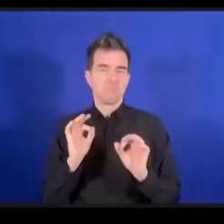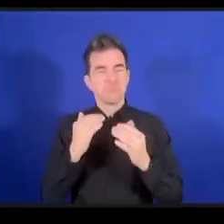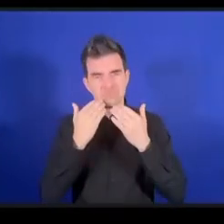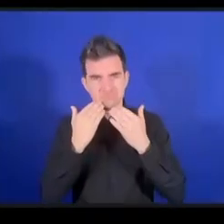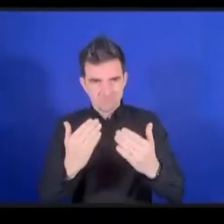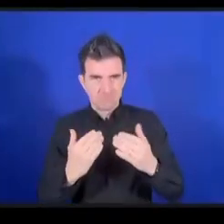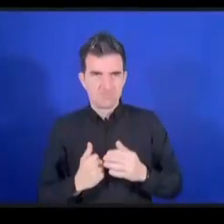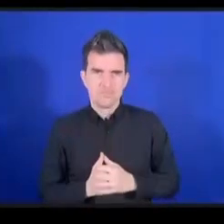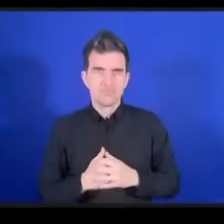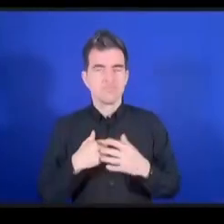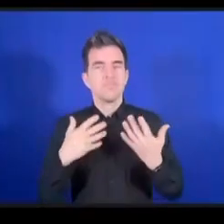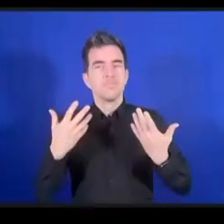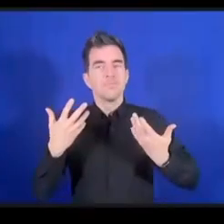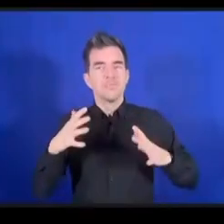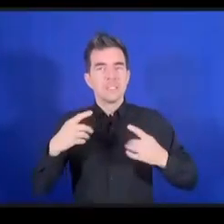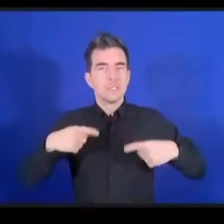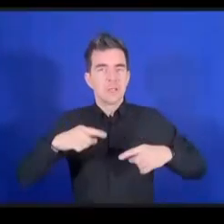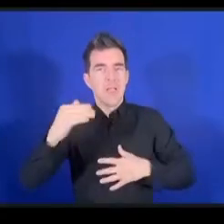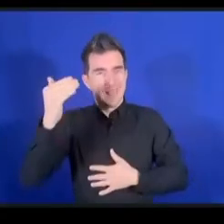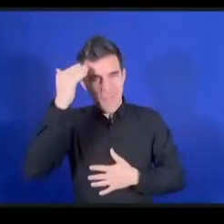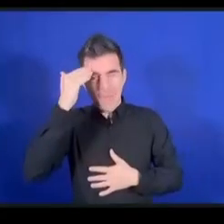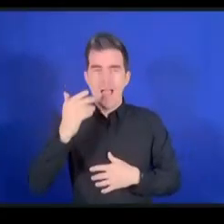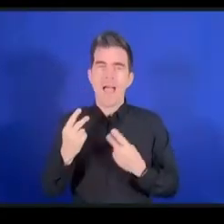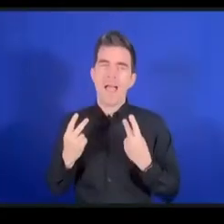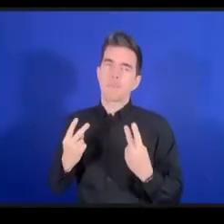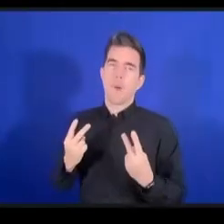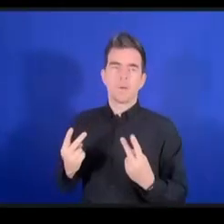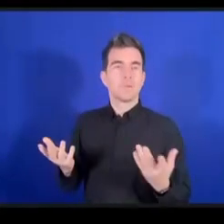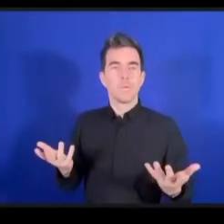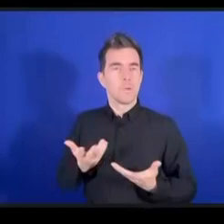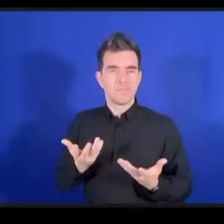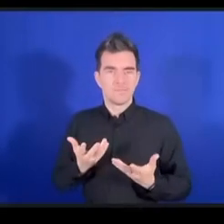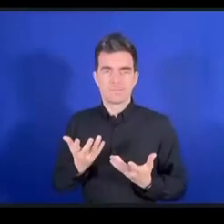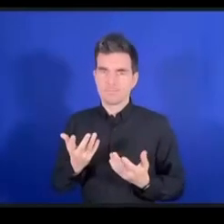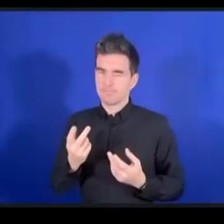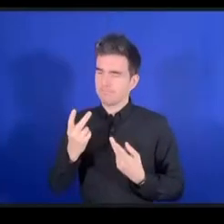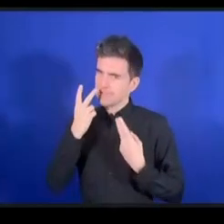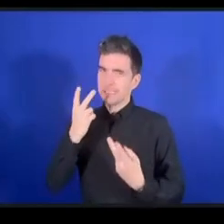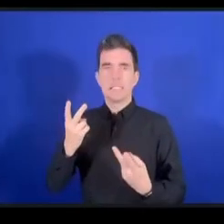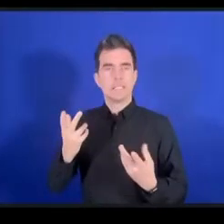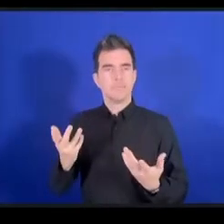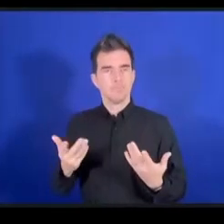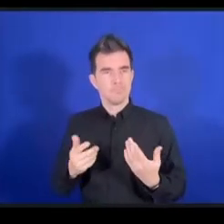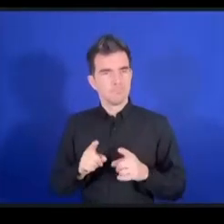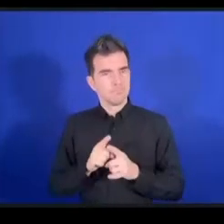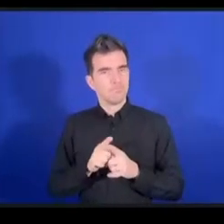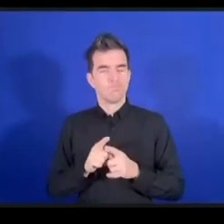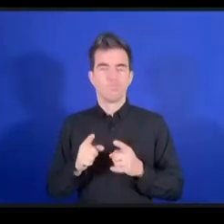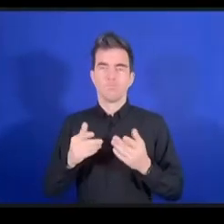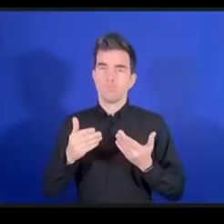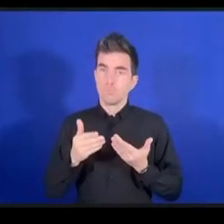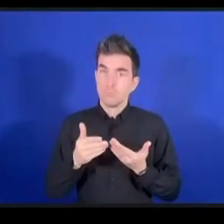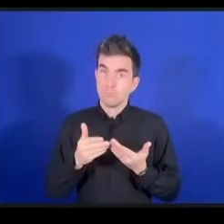أهمية الانفتاح عالية جدا وهي من القيم الأساسية للإنترنت